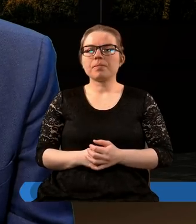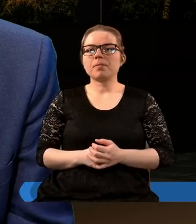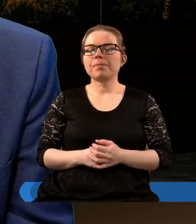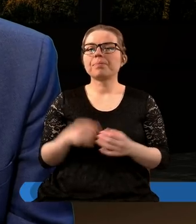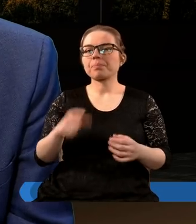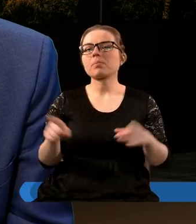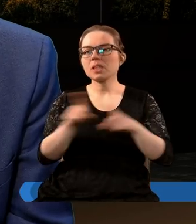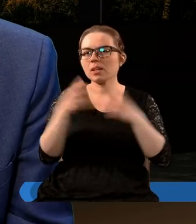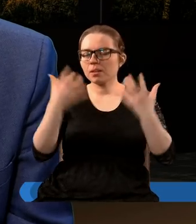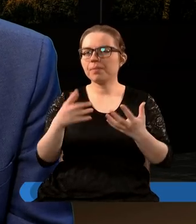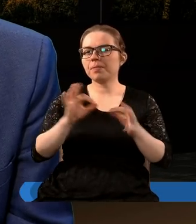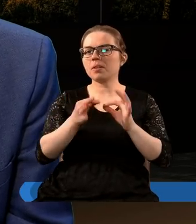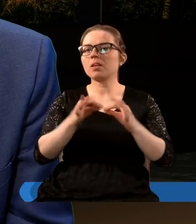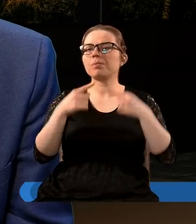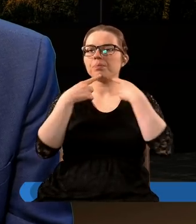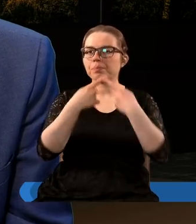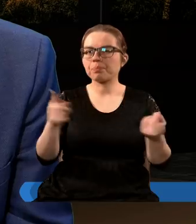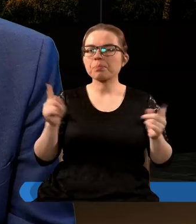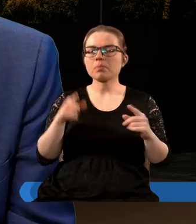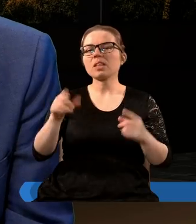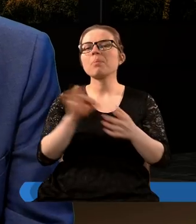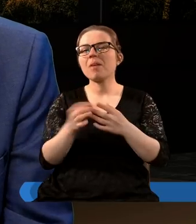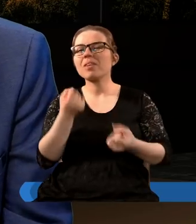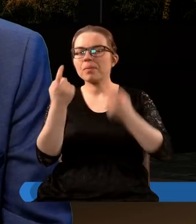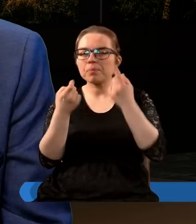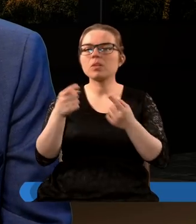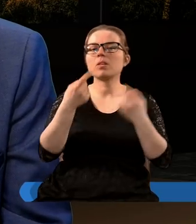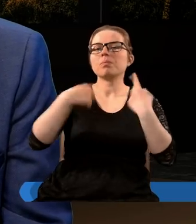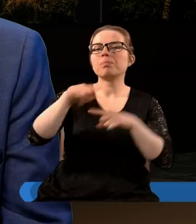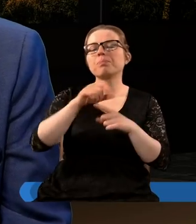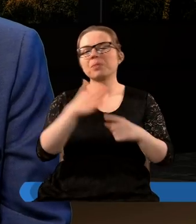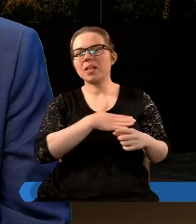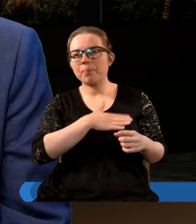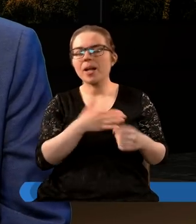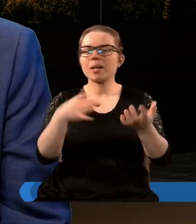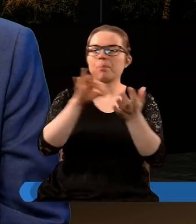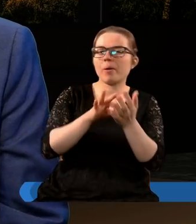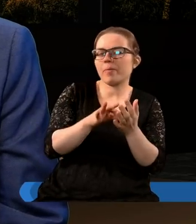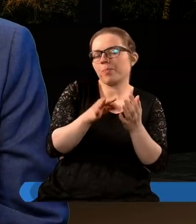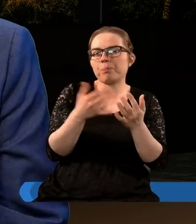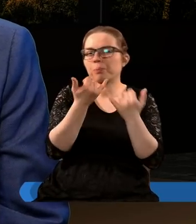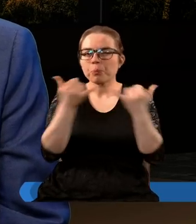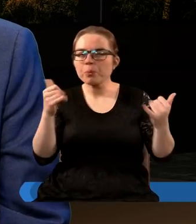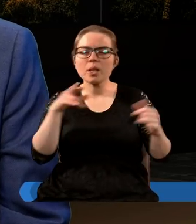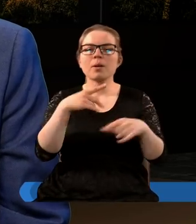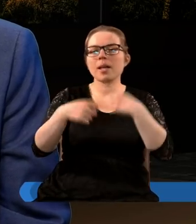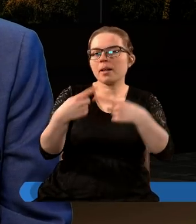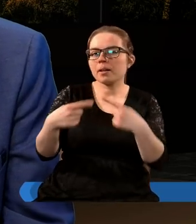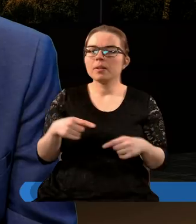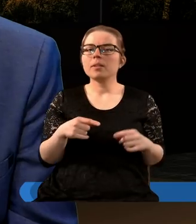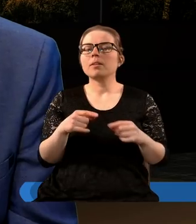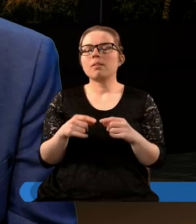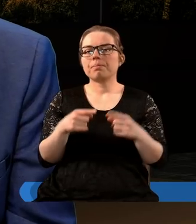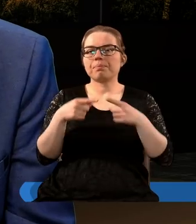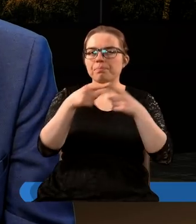zresztą my nawet dzisiaj możemy obserwować na świecie pewne zjawiska odwracania się sympatii pewnych wielowiekowych tradycyjnych